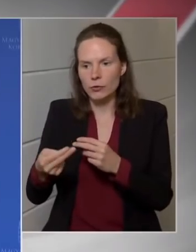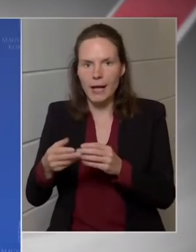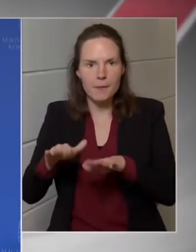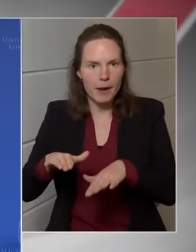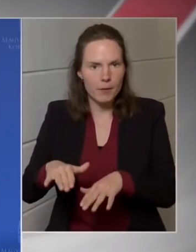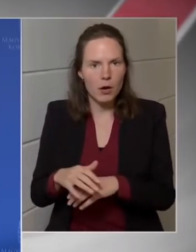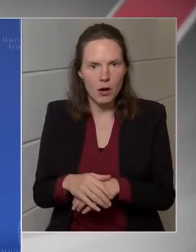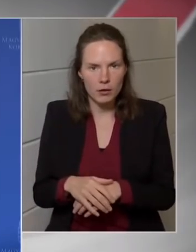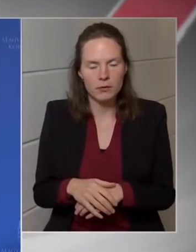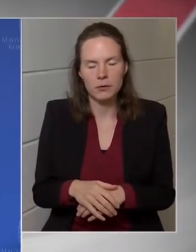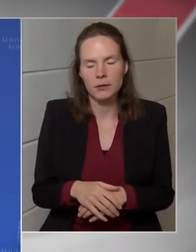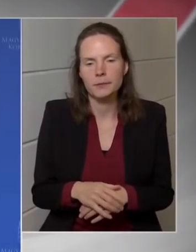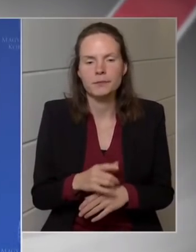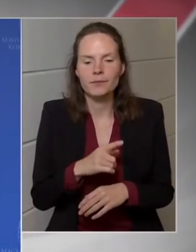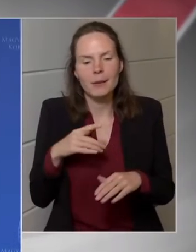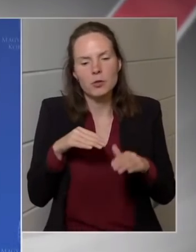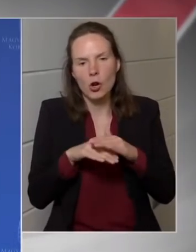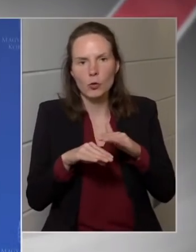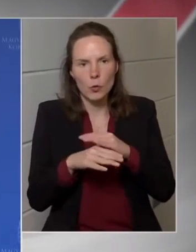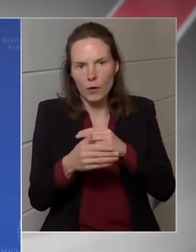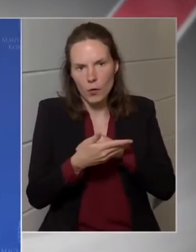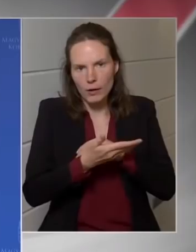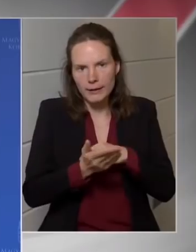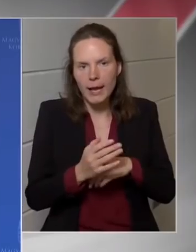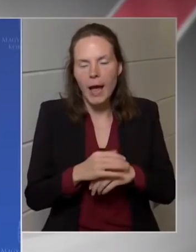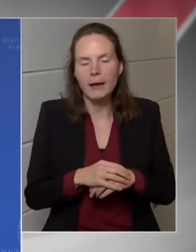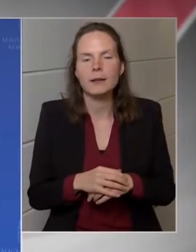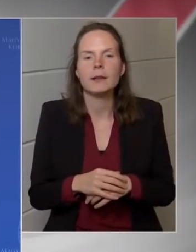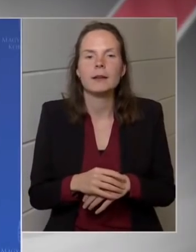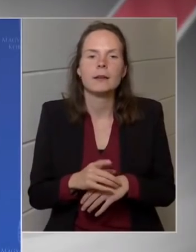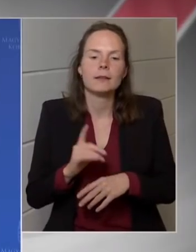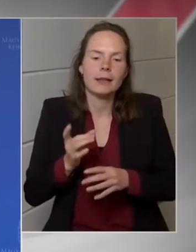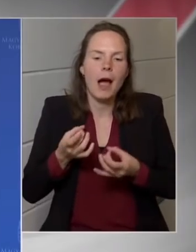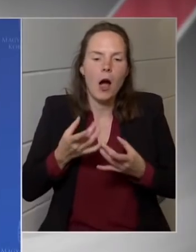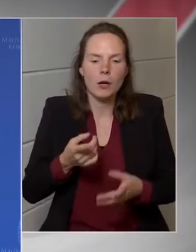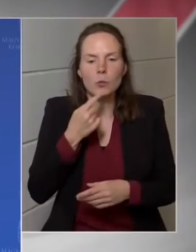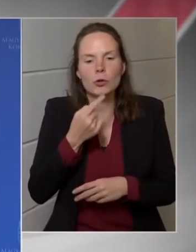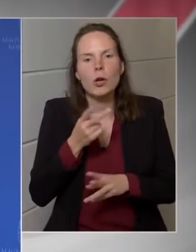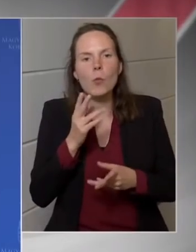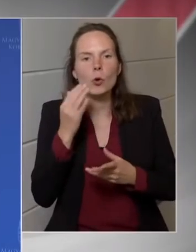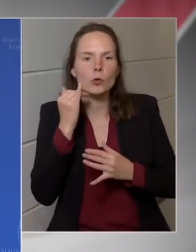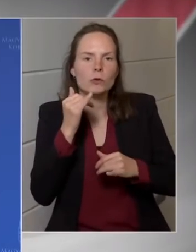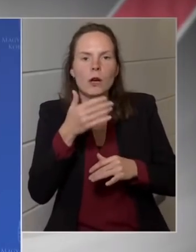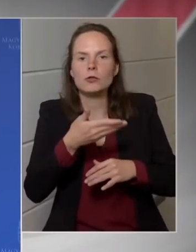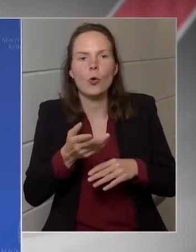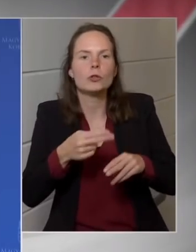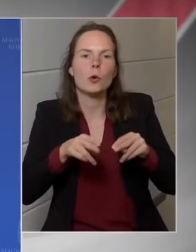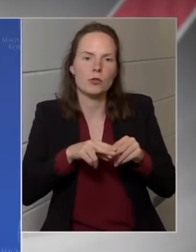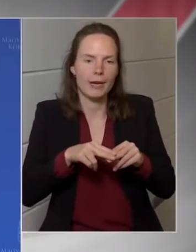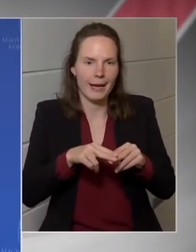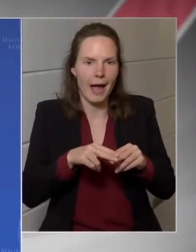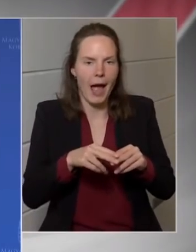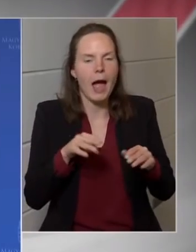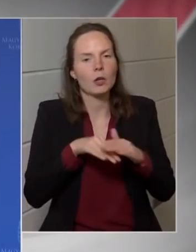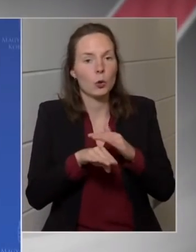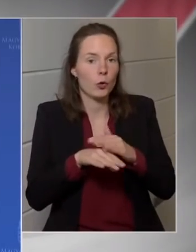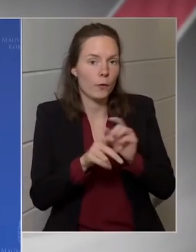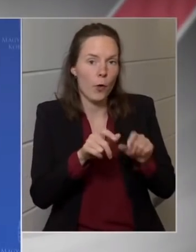is van szó, nem csak a külföldiek zsebébe, de azért, hagyd mondjam el, hogy az utasok nagy része ugye külföldi, ha így nézzük.